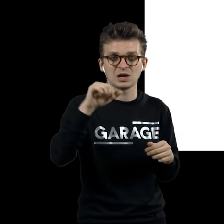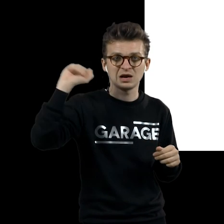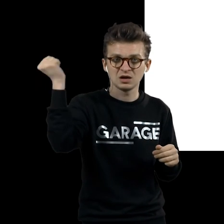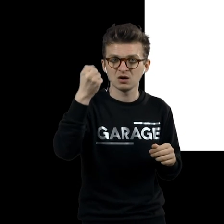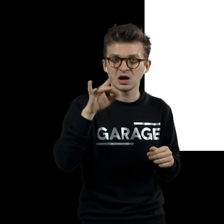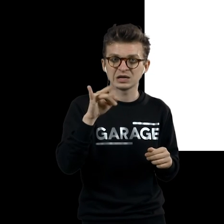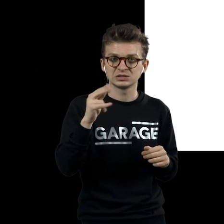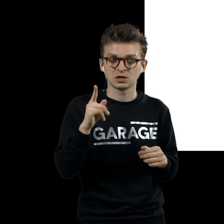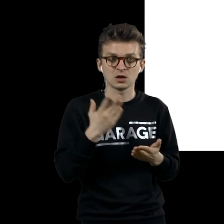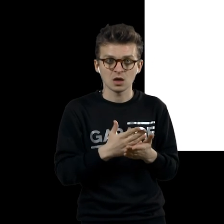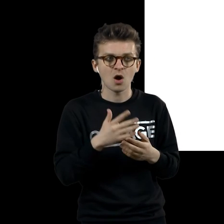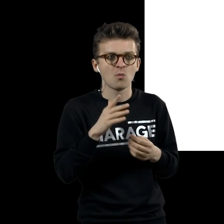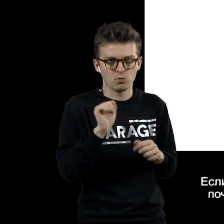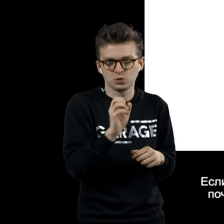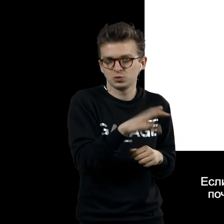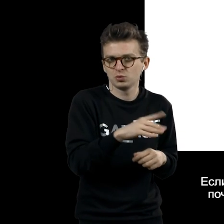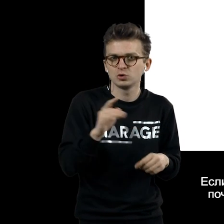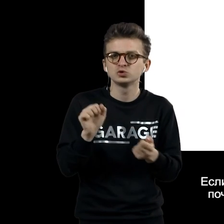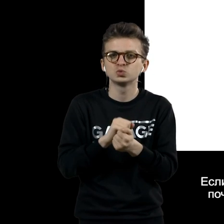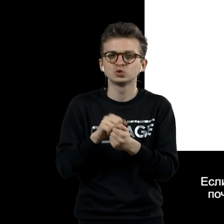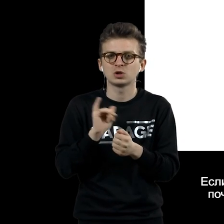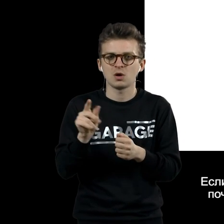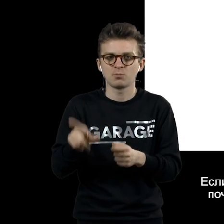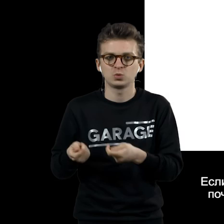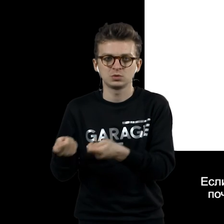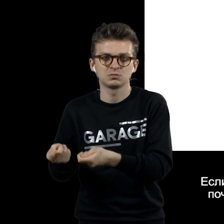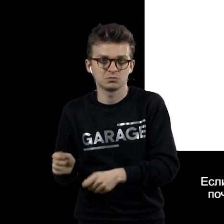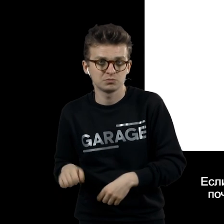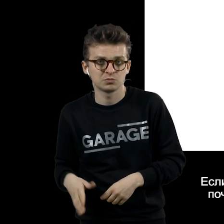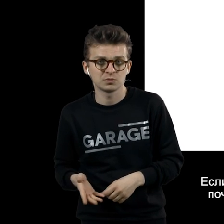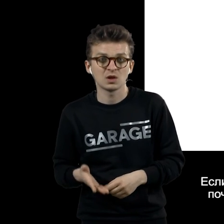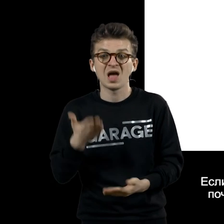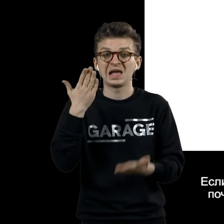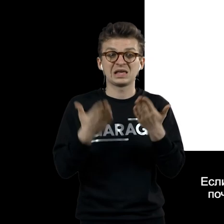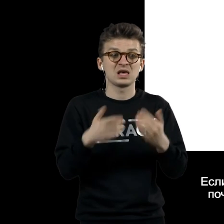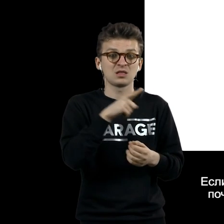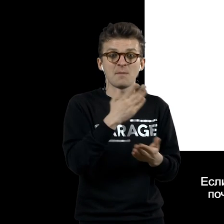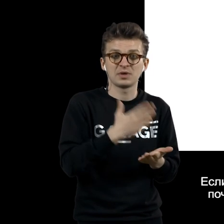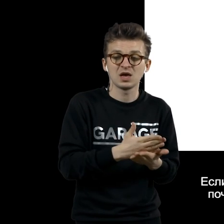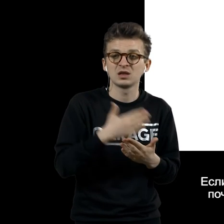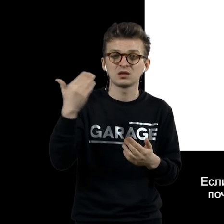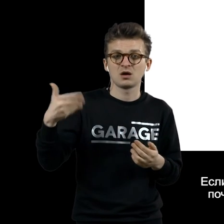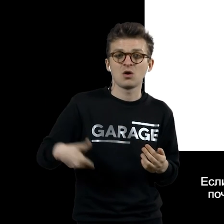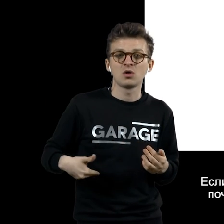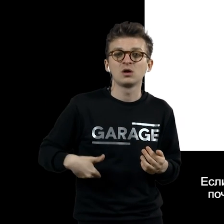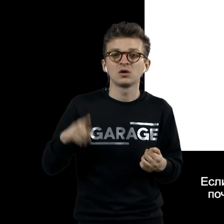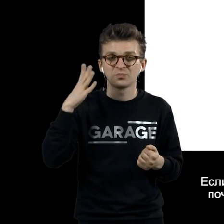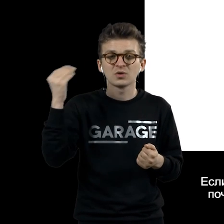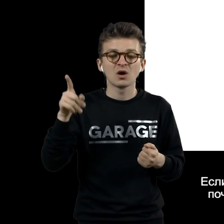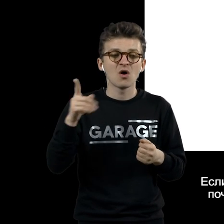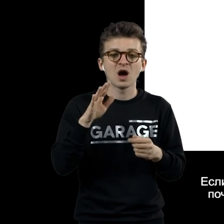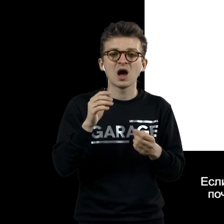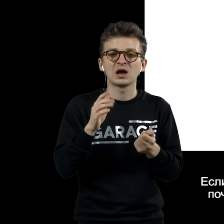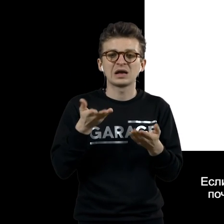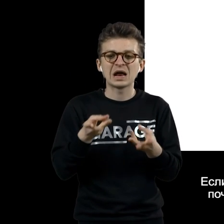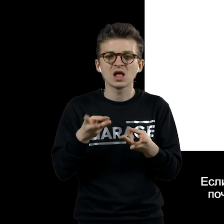почему бы там не быть сушилки для бутылок? Если там есть нидерландская фарфоровая грелка для кровати, почему бы там не быть этому самому